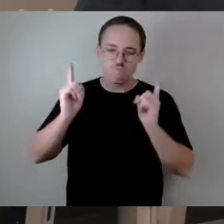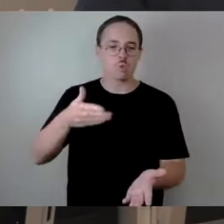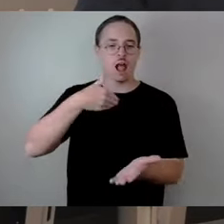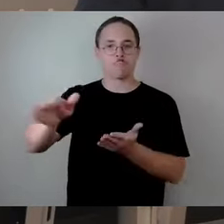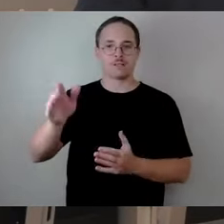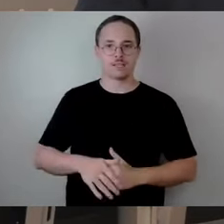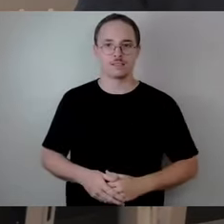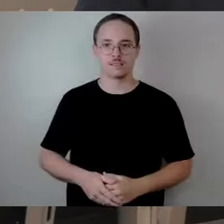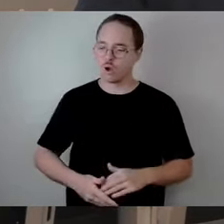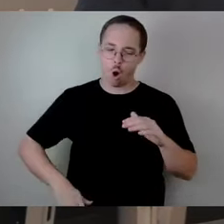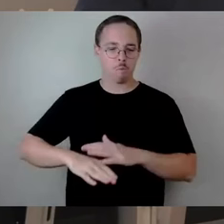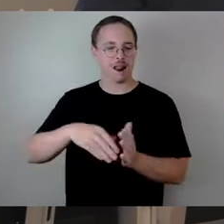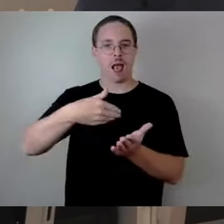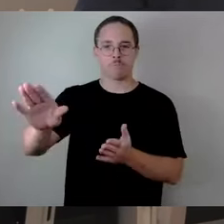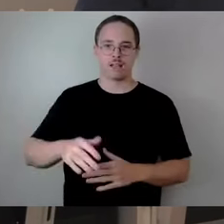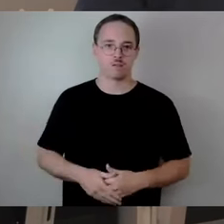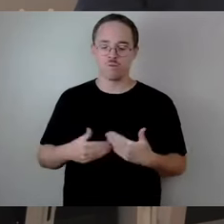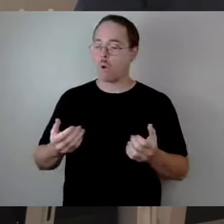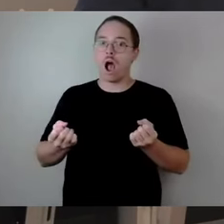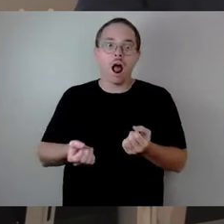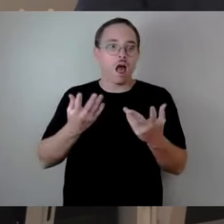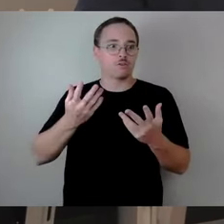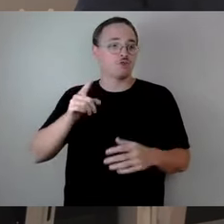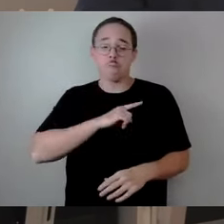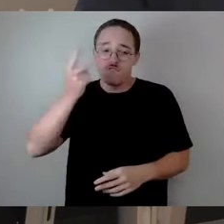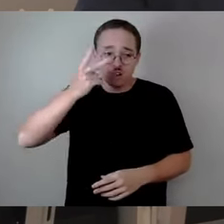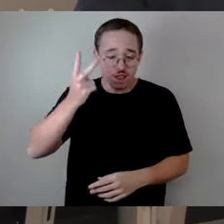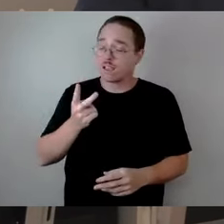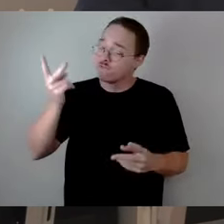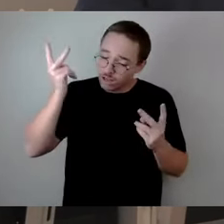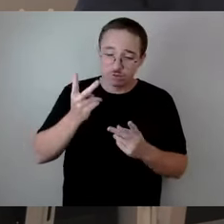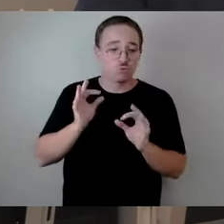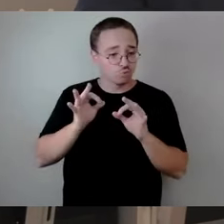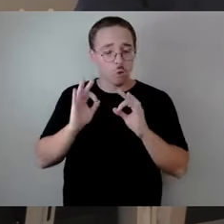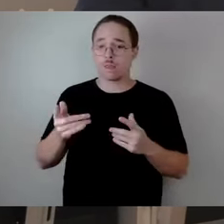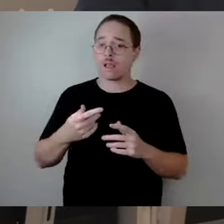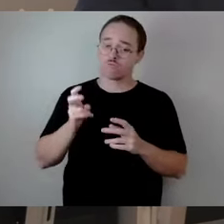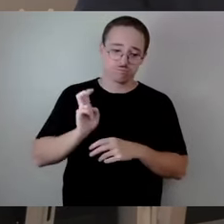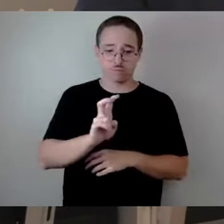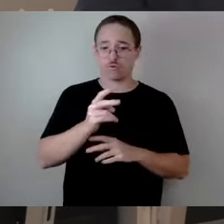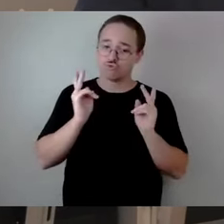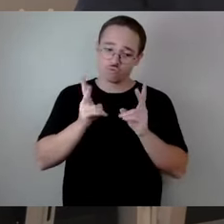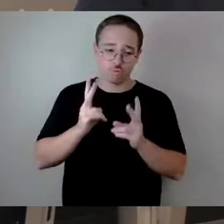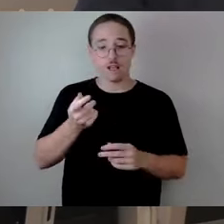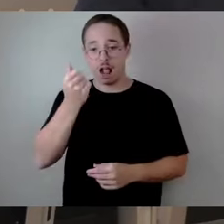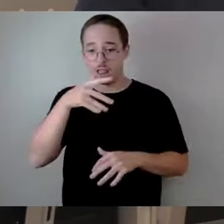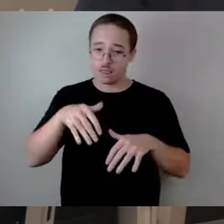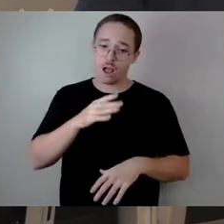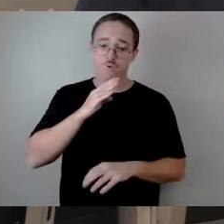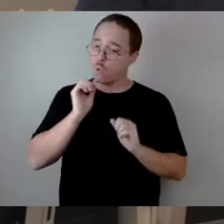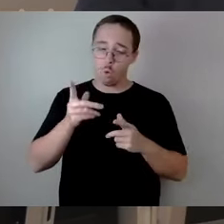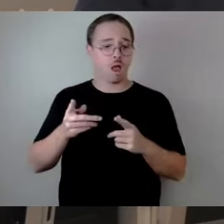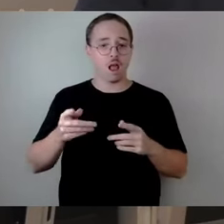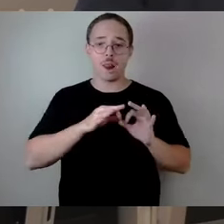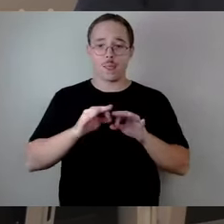komplett. Da sind Selbstverständlichkeiten drin, gar keine Frage. Auch was die Bahn betrifft, wollen wir alle, wenn das Geld da ist, verlängern wir eine Linie. Sehr gern,